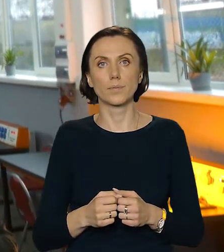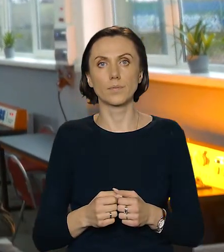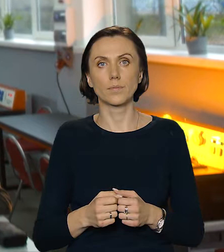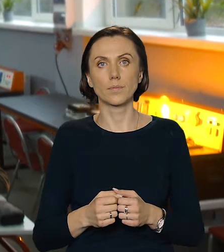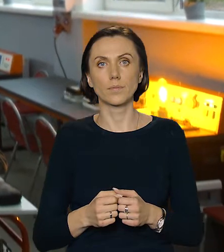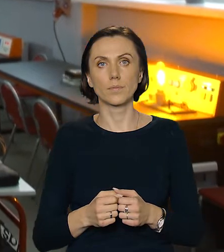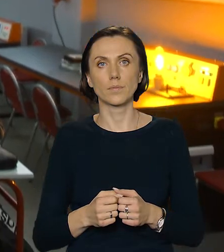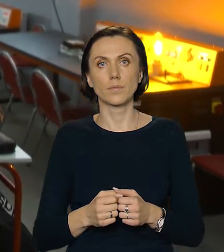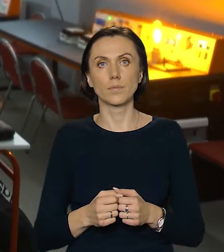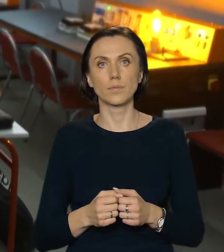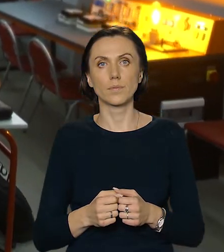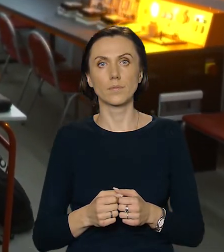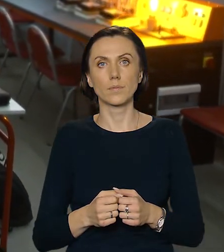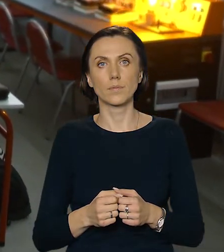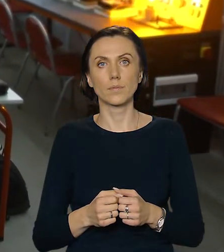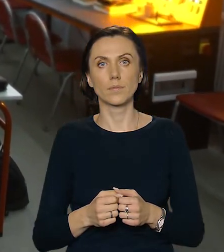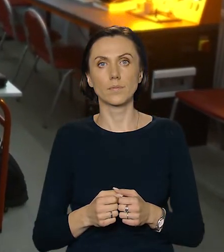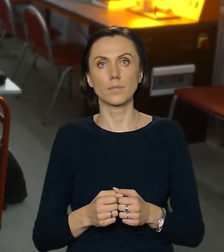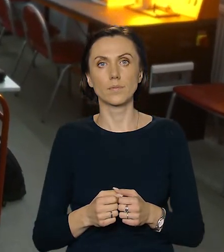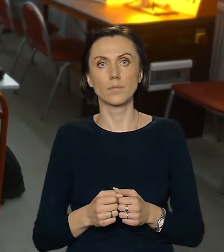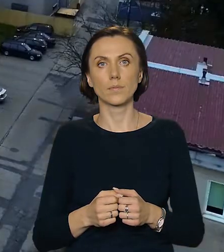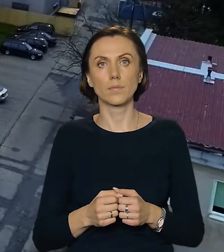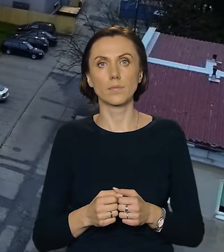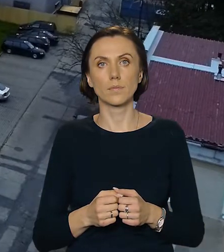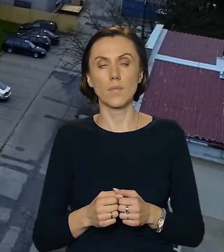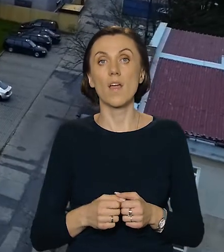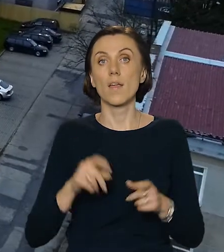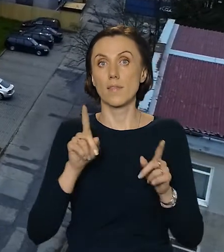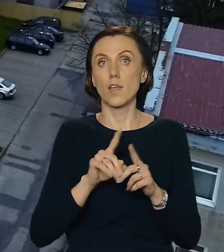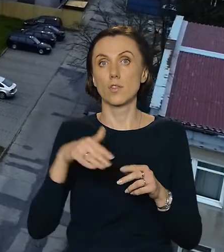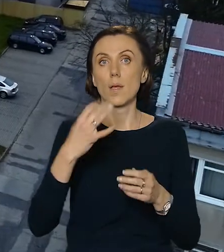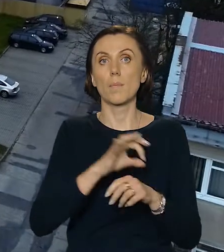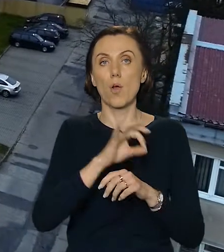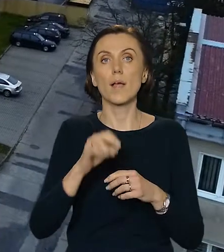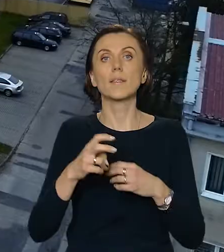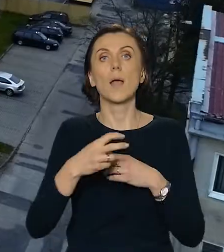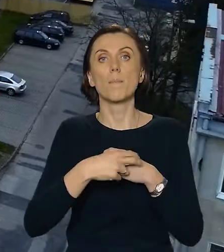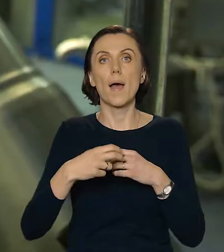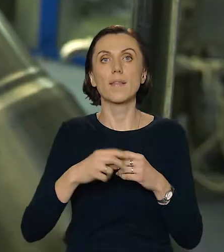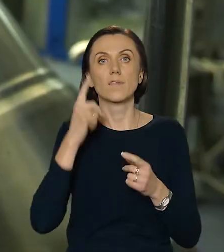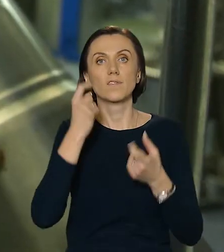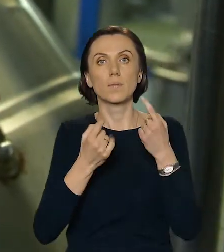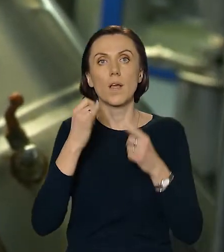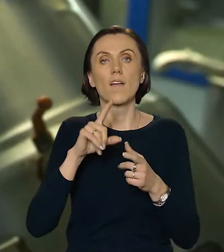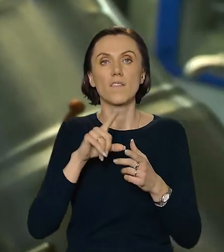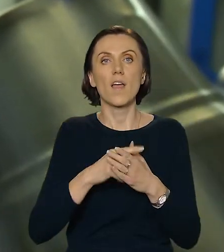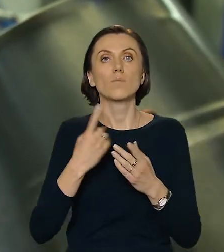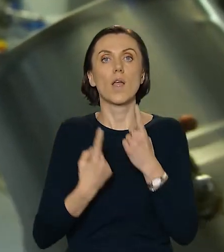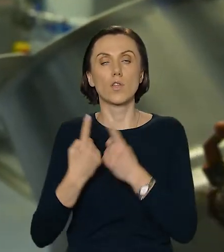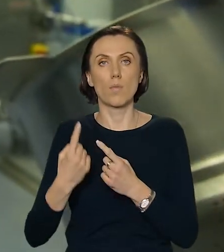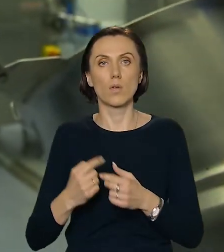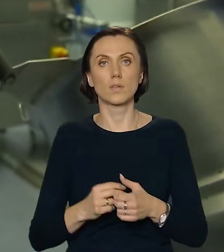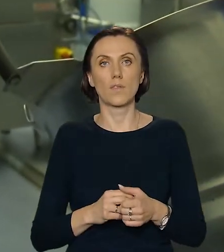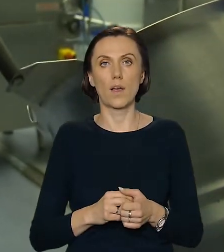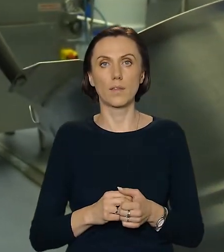szkolnych, zabudowania i wnętrza firmy Regis. Doceniono też projekty badań i innowacji w przedsiębiorstwach. Mówi